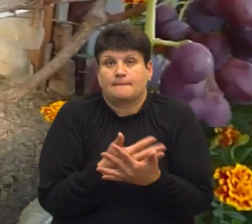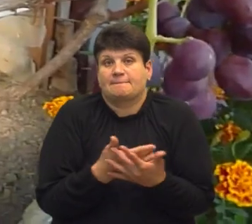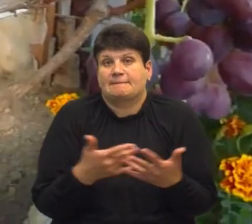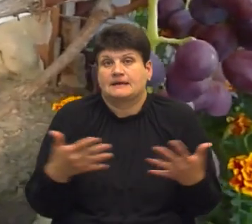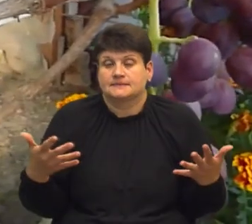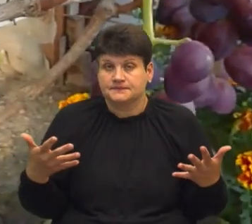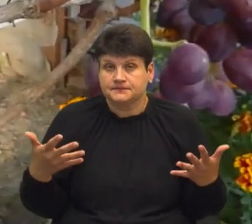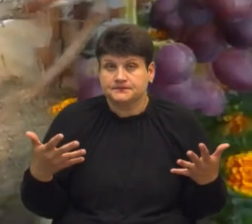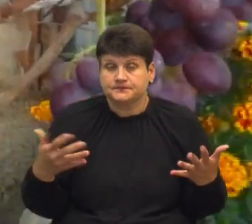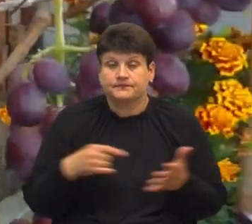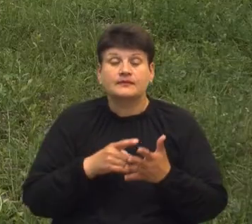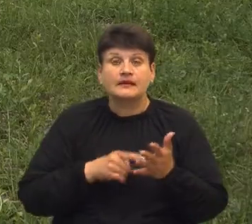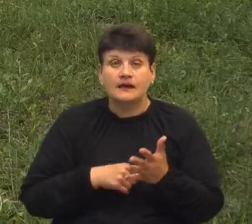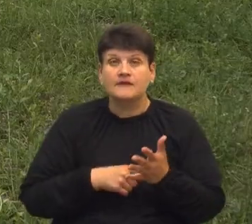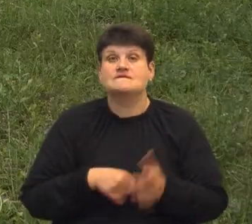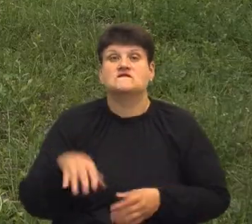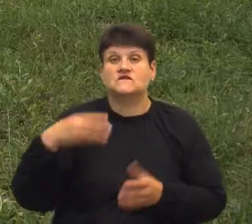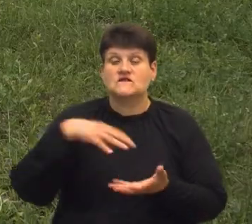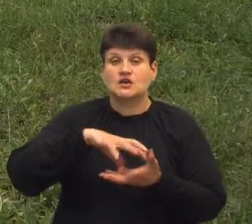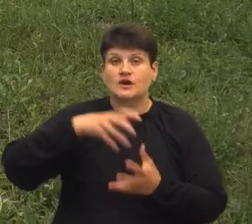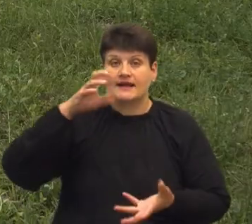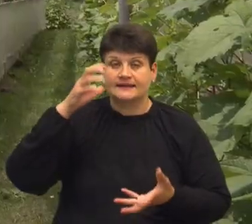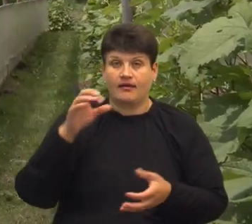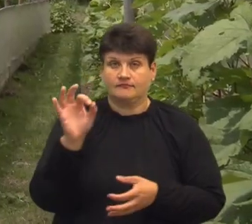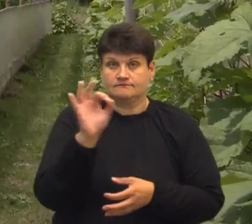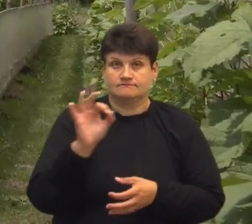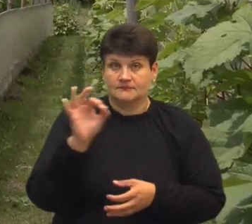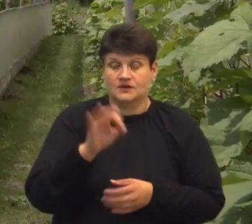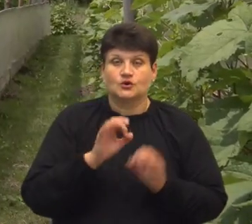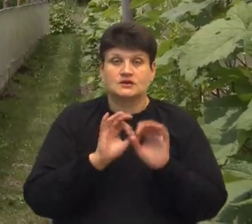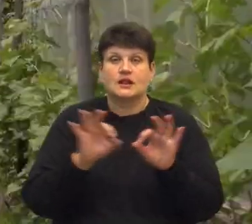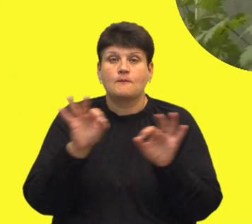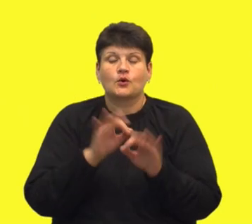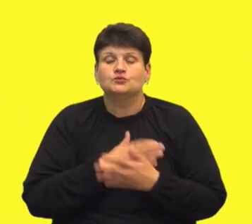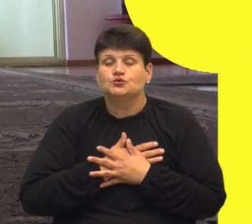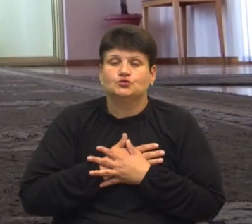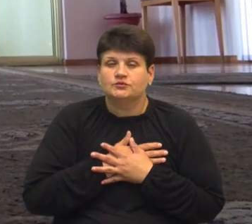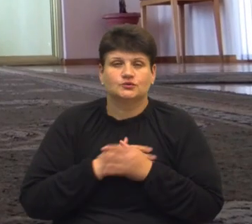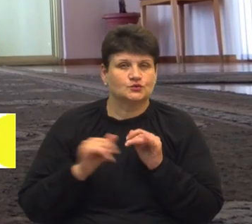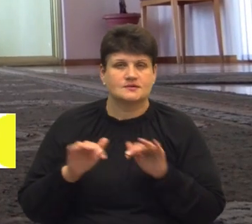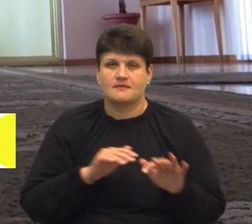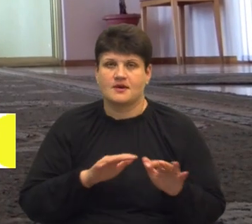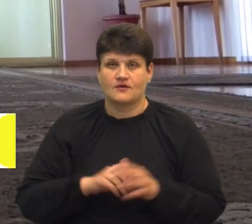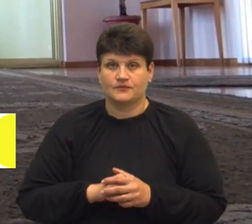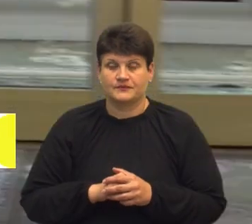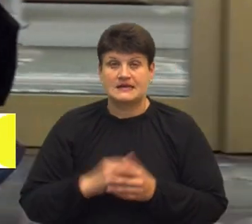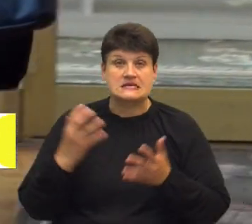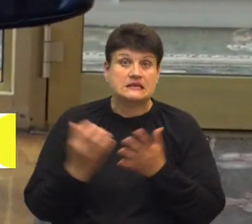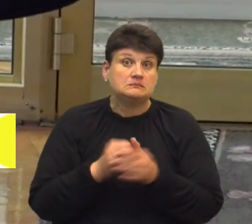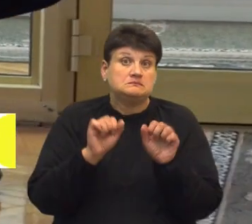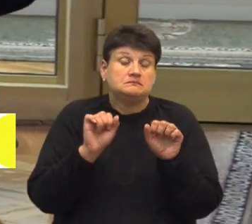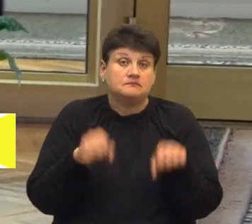Виноградина, як тенісний м'ячик. Господар з Кременця розповів про улюблену справу. Знайдені ймовірно